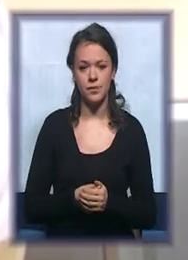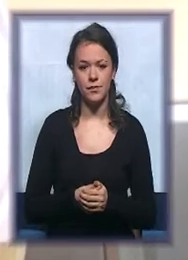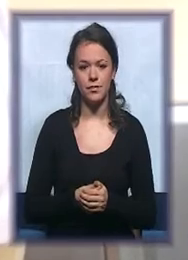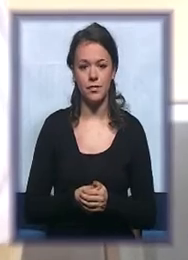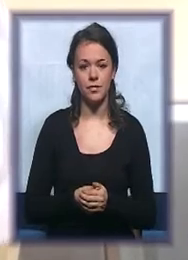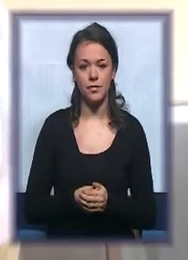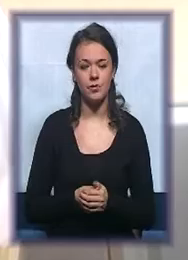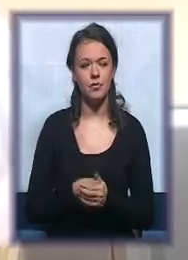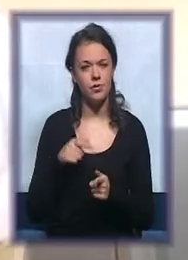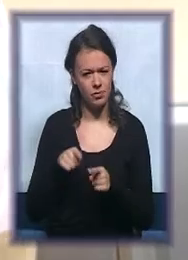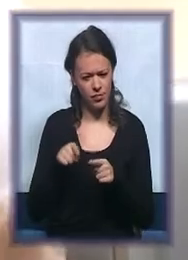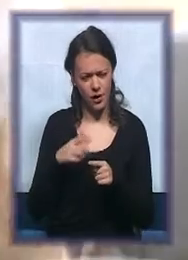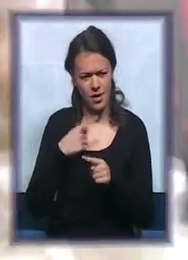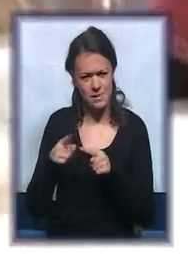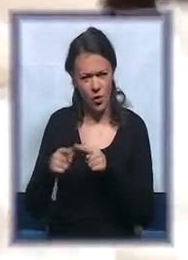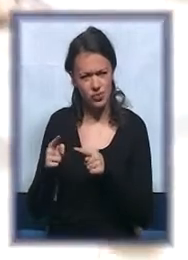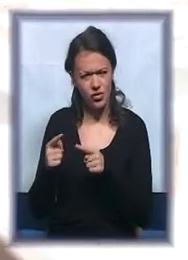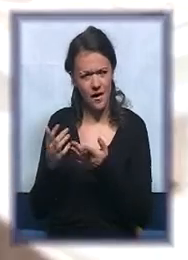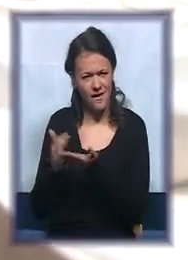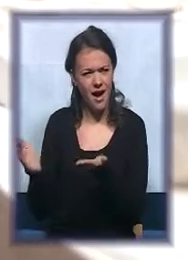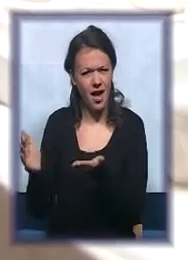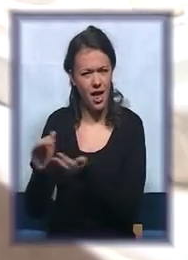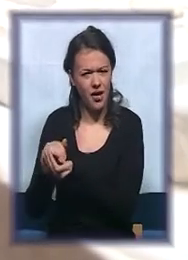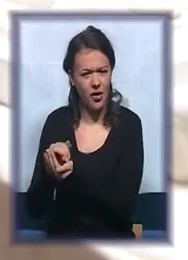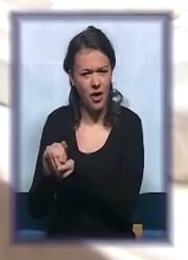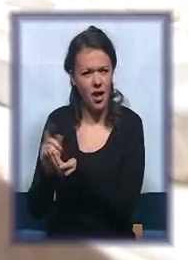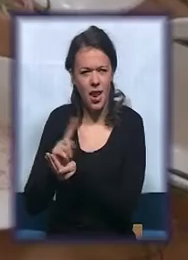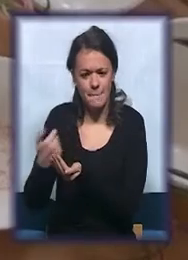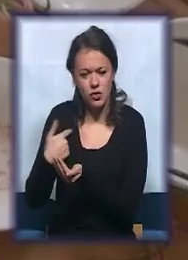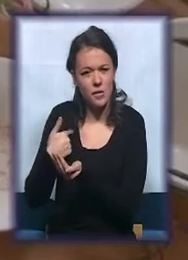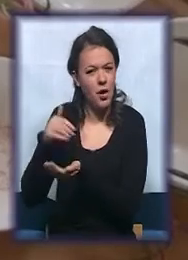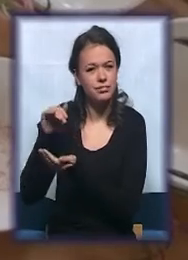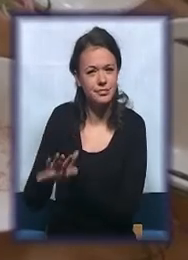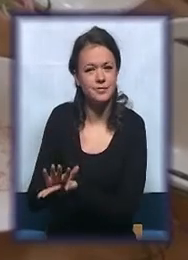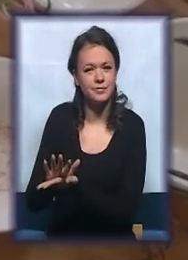Ovo je, pošto je veliki, njega ćemo da nalijem. Njega ne možemo da upisnemo nikako.